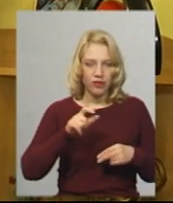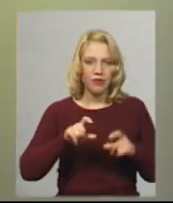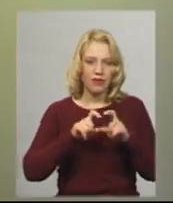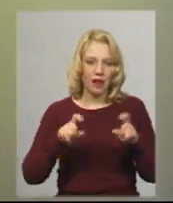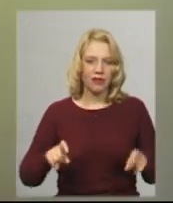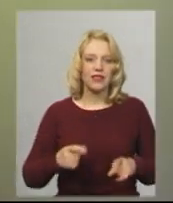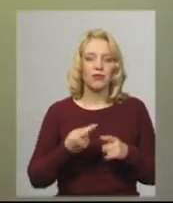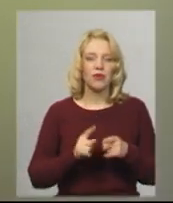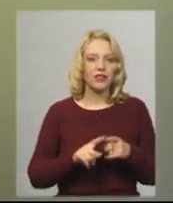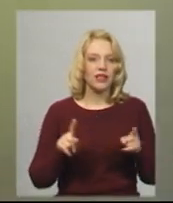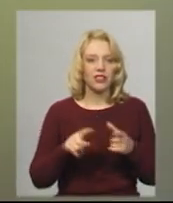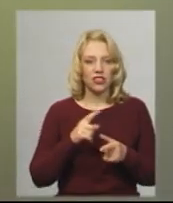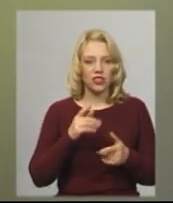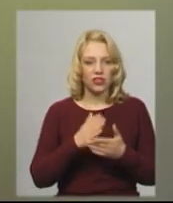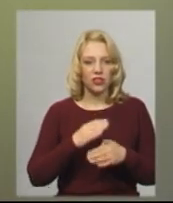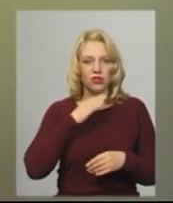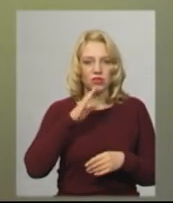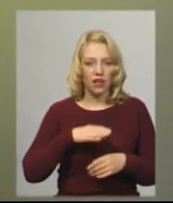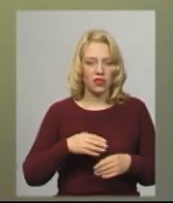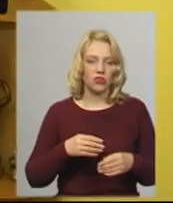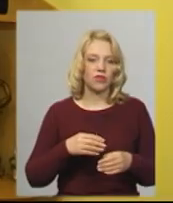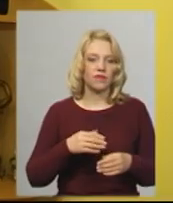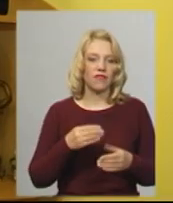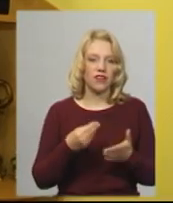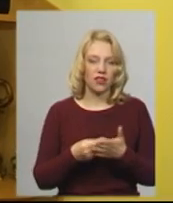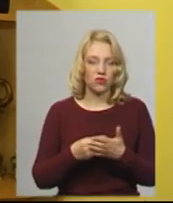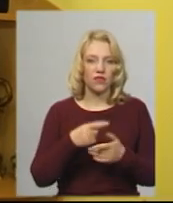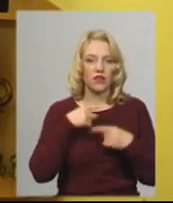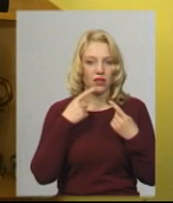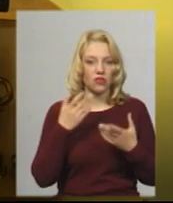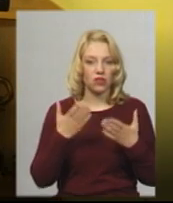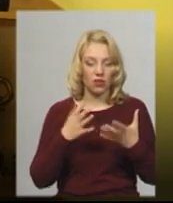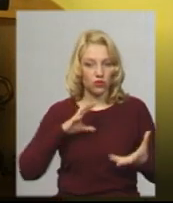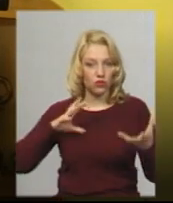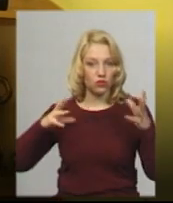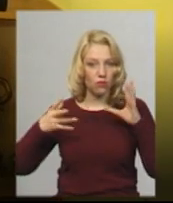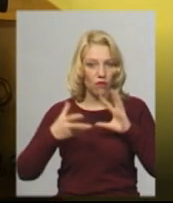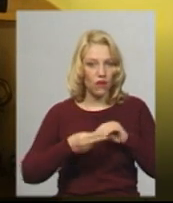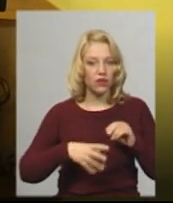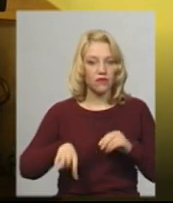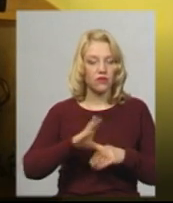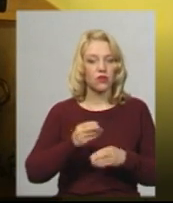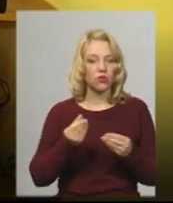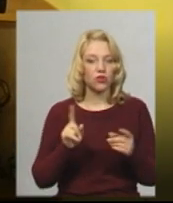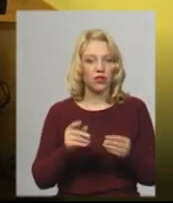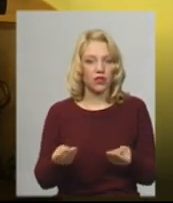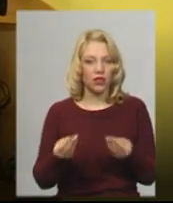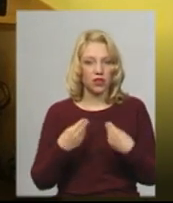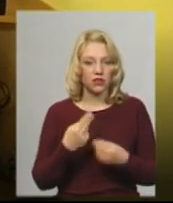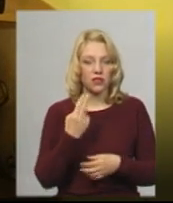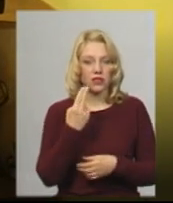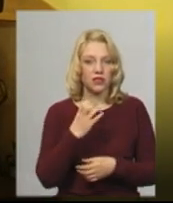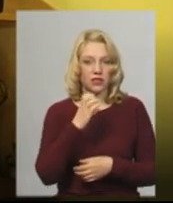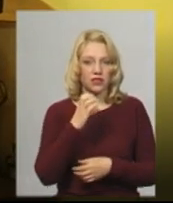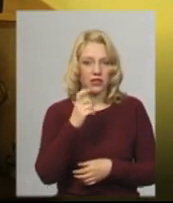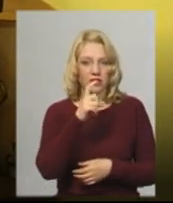закладі. Про те, чи є достатнє існуюче фінансування, каже. Якщо сумувати всі ті кошти, які нам видали НСЗУ, які